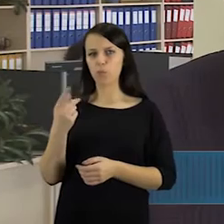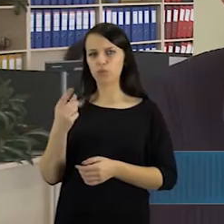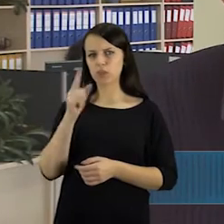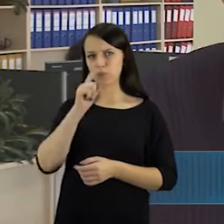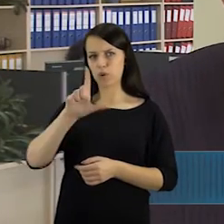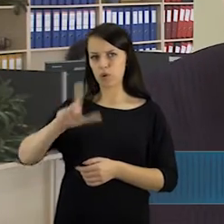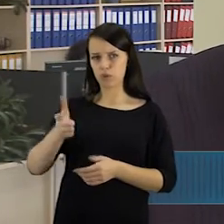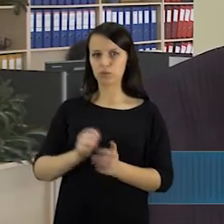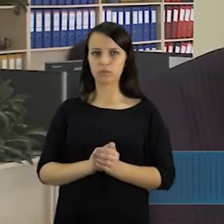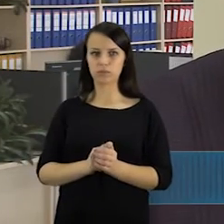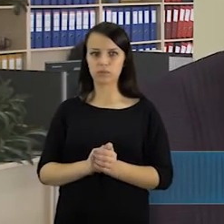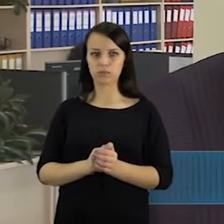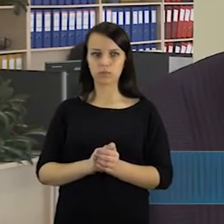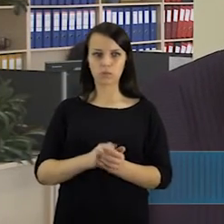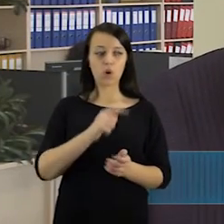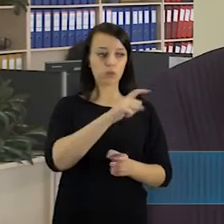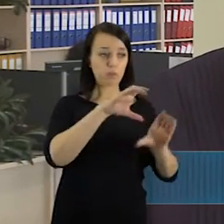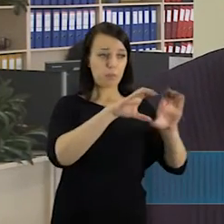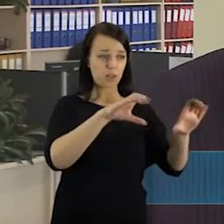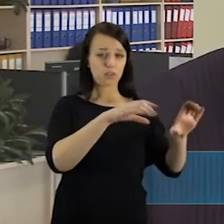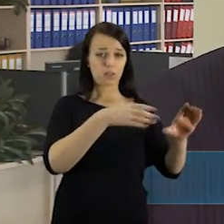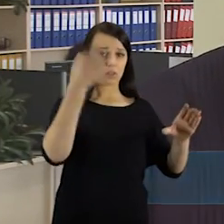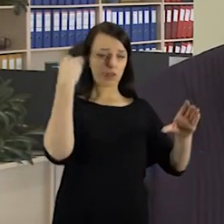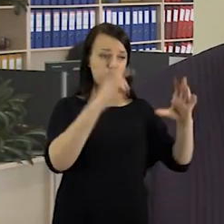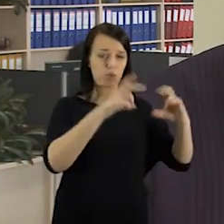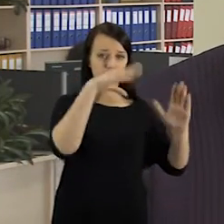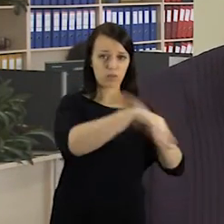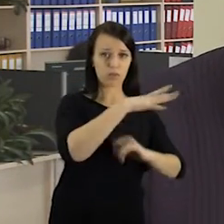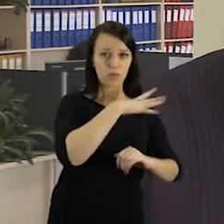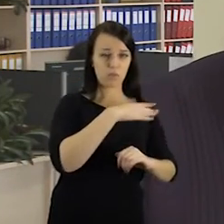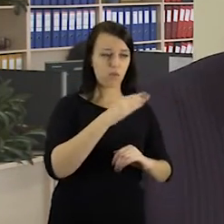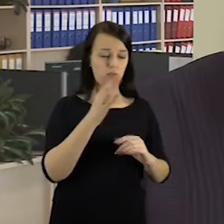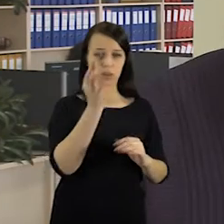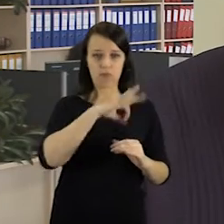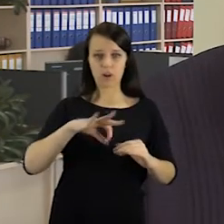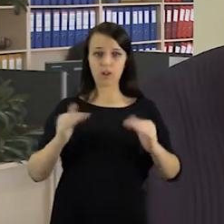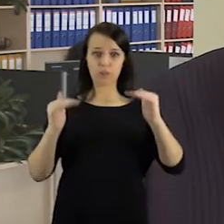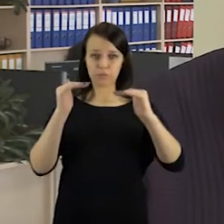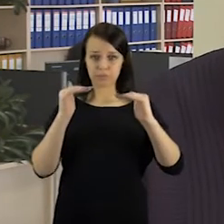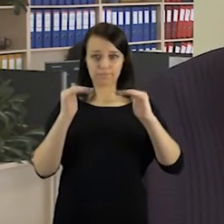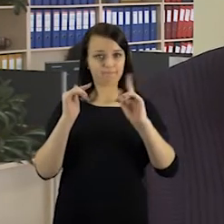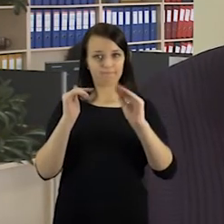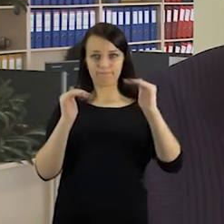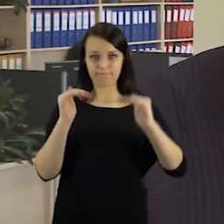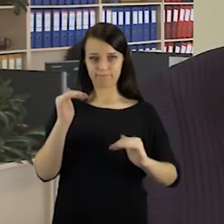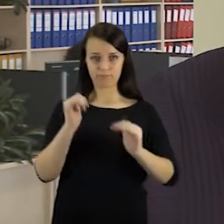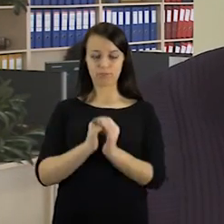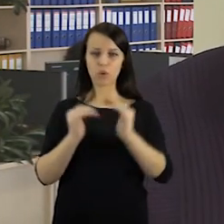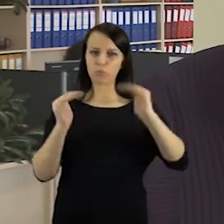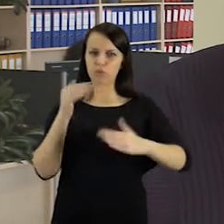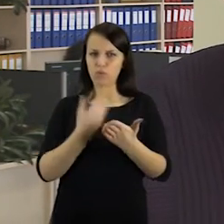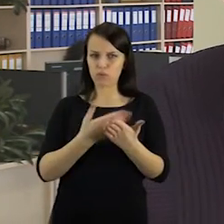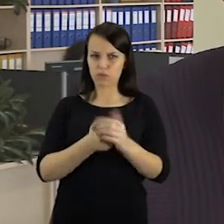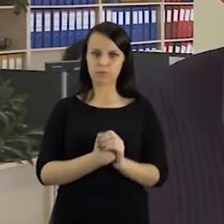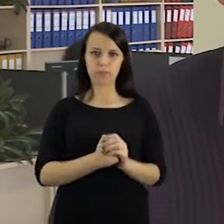milijono litų. Tai šitas objektas tikrai neturės tokios vertės, jis turėtų būti daug pigesnis,